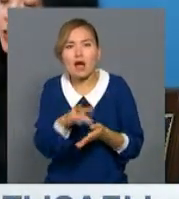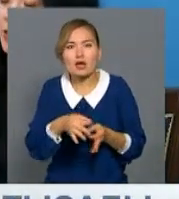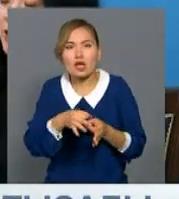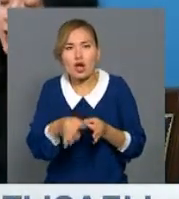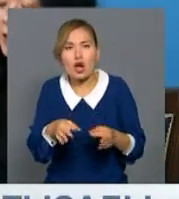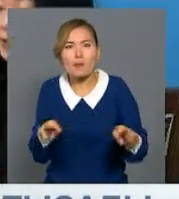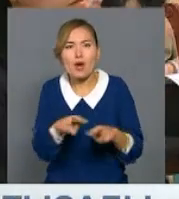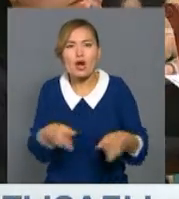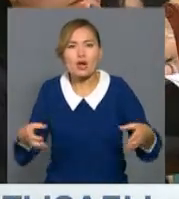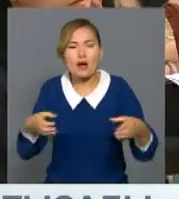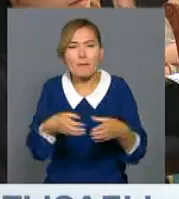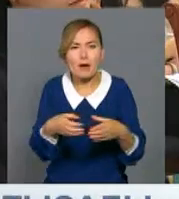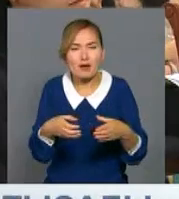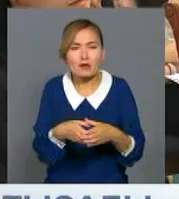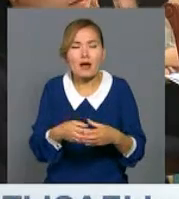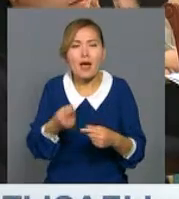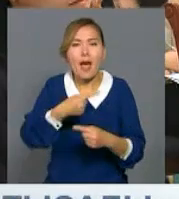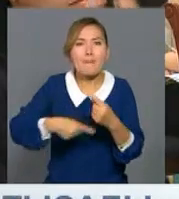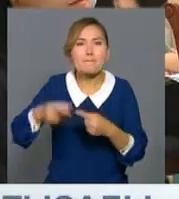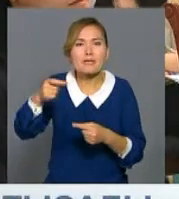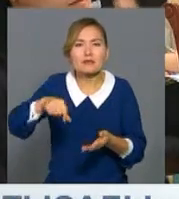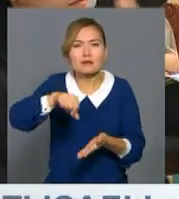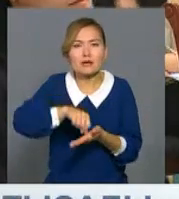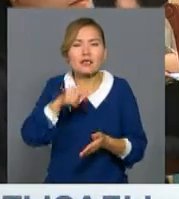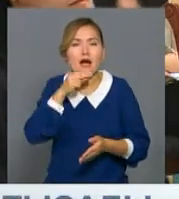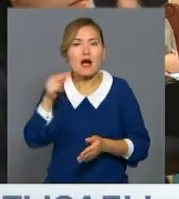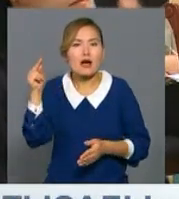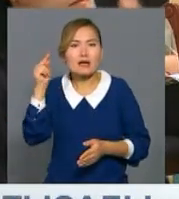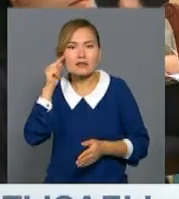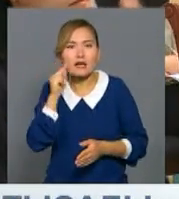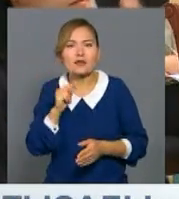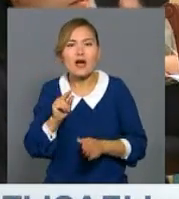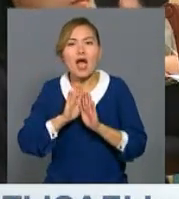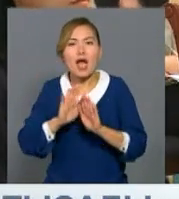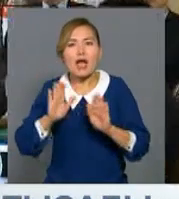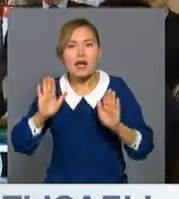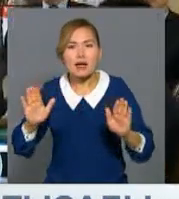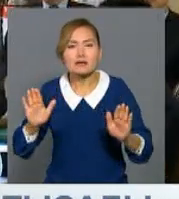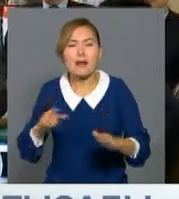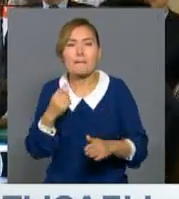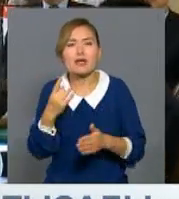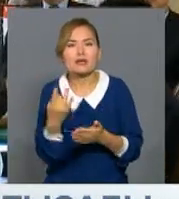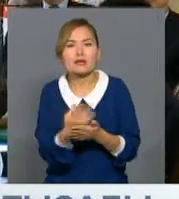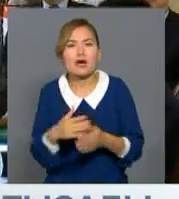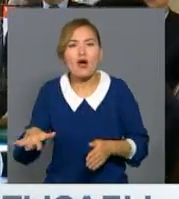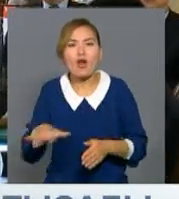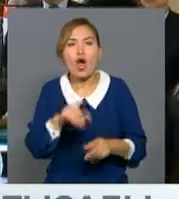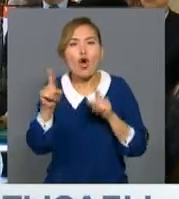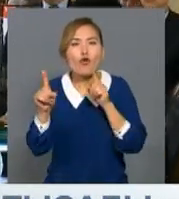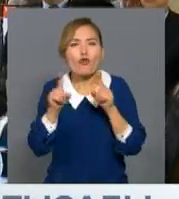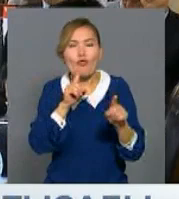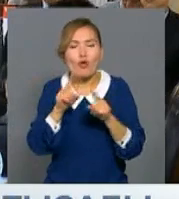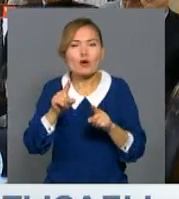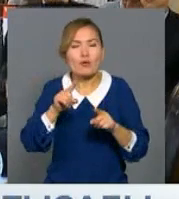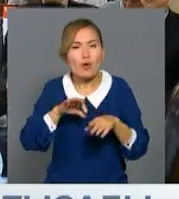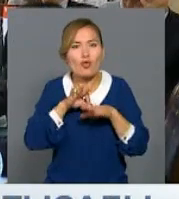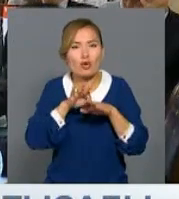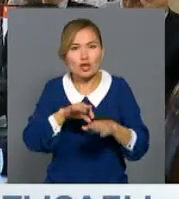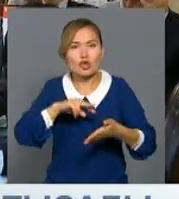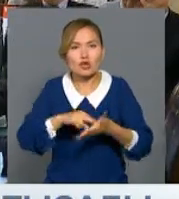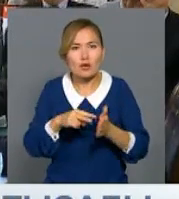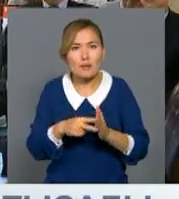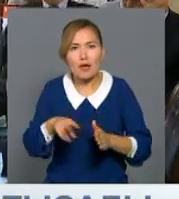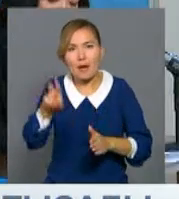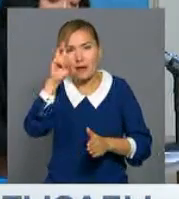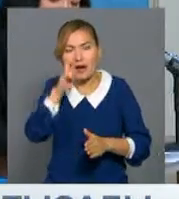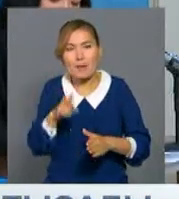делегациясы мен әскертоп өкілдер келеді. Қытай Асиян экспосының аясында бірінші рет аймағаралық форум жоспарланған. Сондаяқ